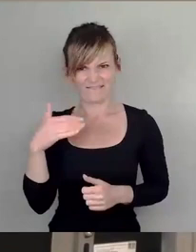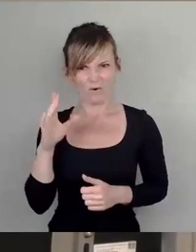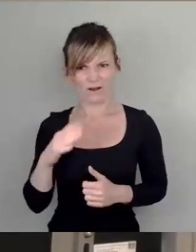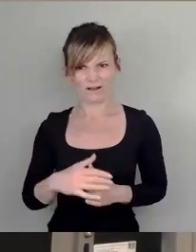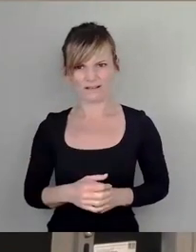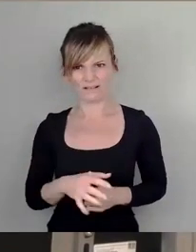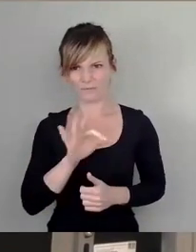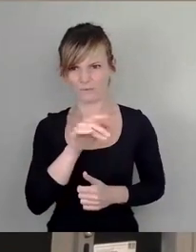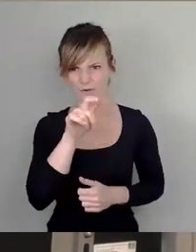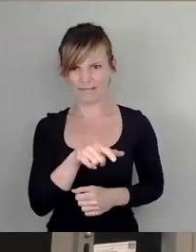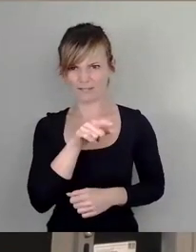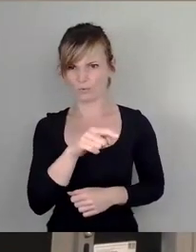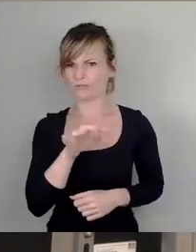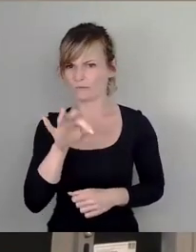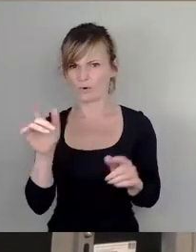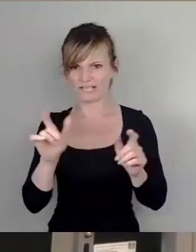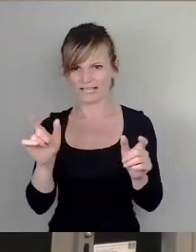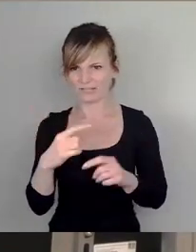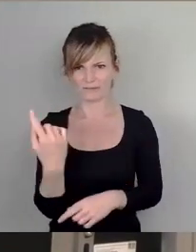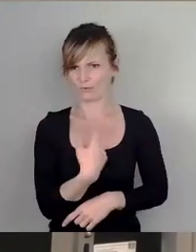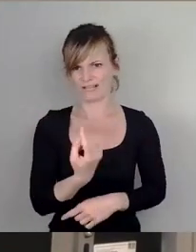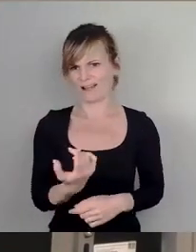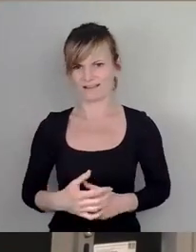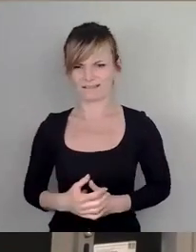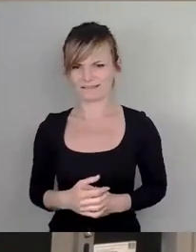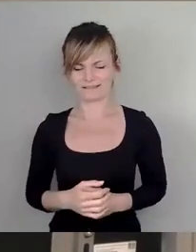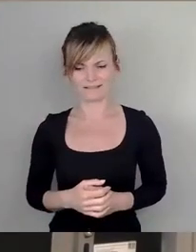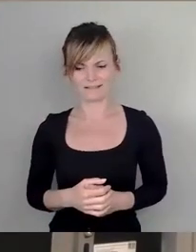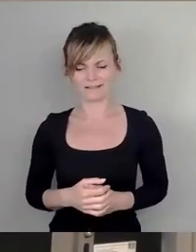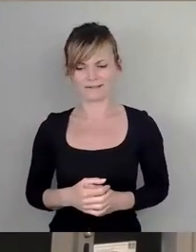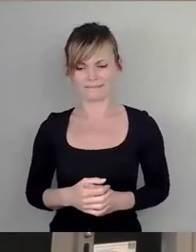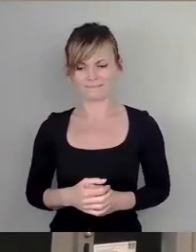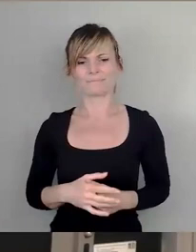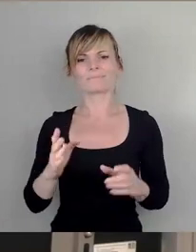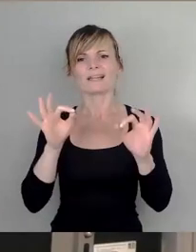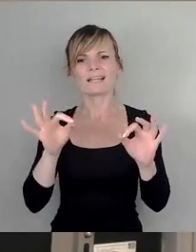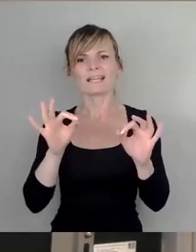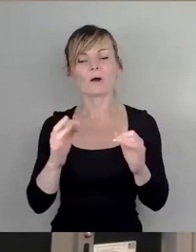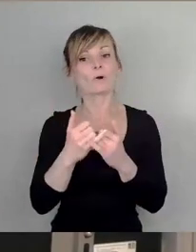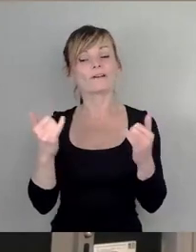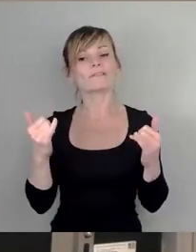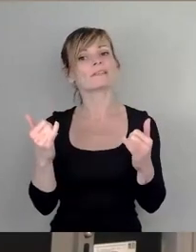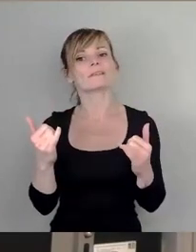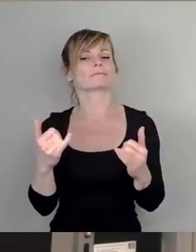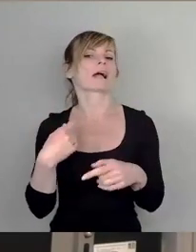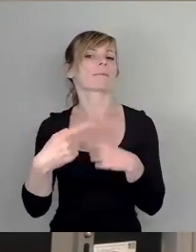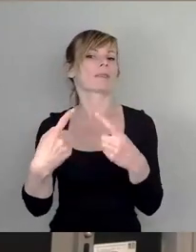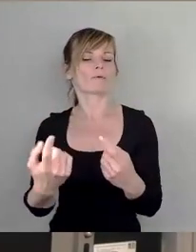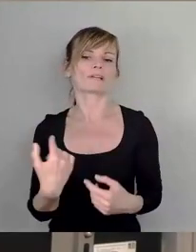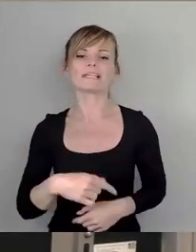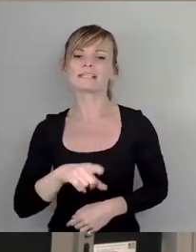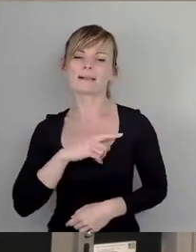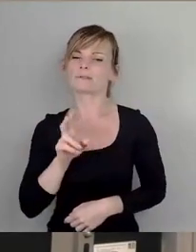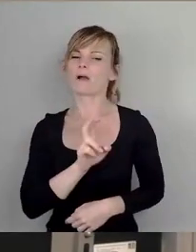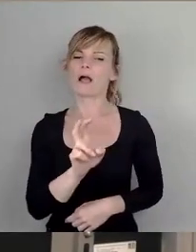Personen, für die Gesellschaft, für uns alle. Ich möchte mal im Detail sagen, wie das abgeht. Wenn ich jetzt ohne Fahrschein erwischt werde,